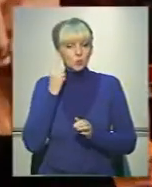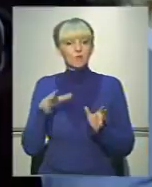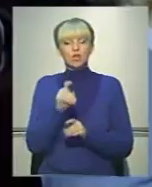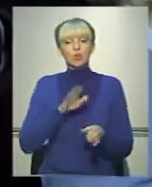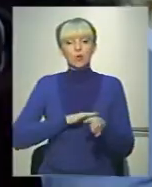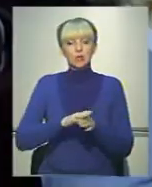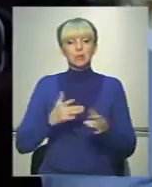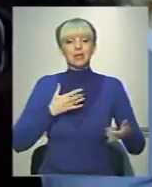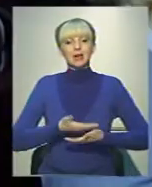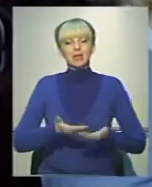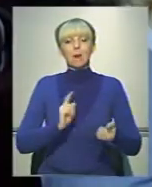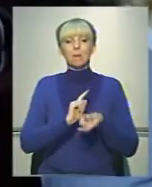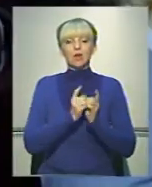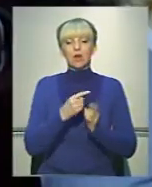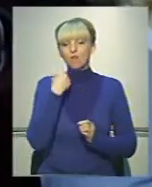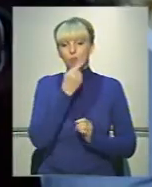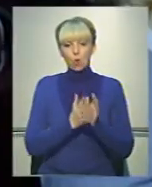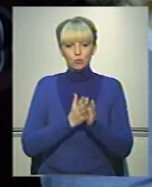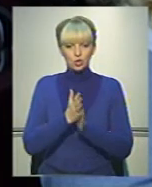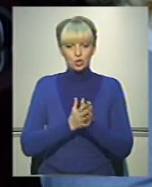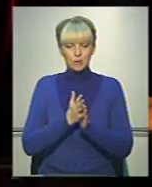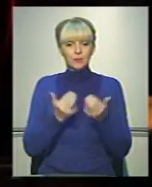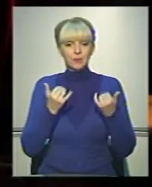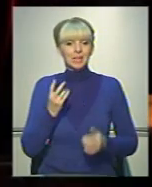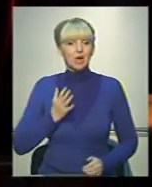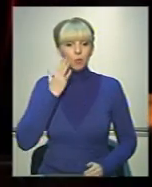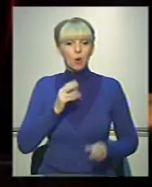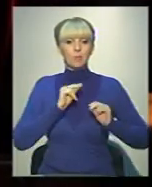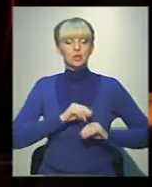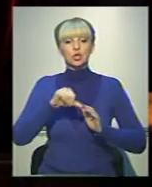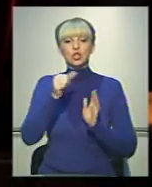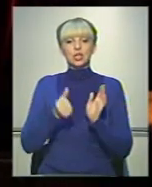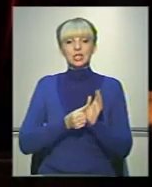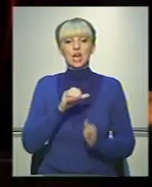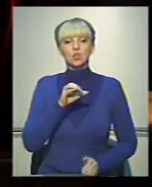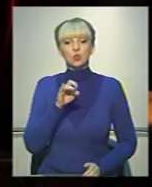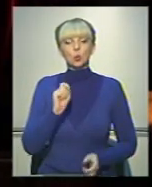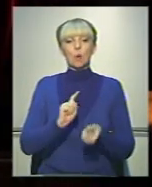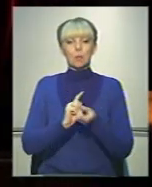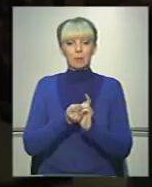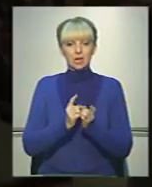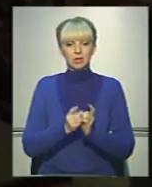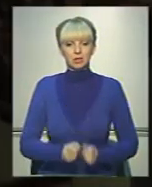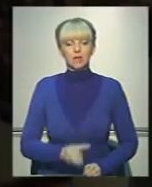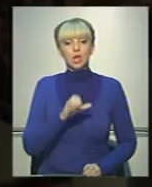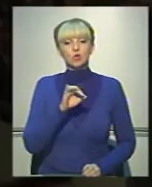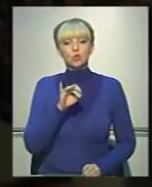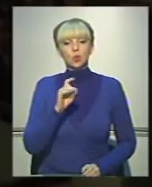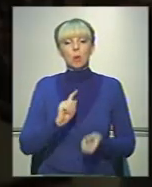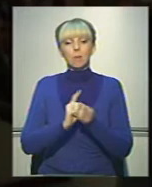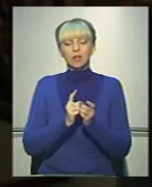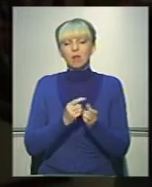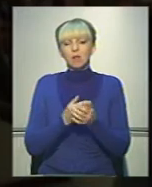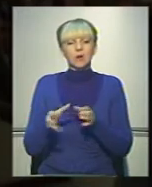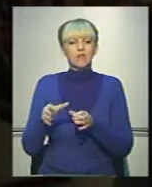що відбувається на сцені, перекладали мовою жестів. Нині на Буковині працює 16 сордоперекладачів. Сордоперекладач